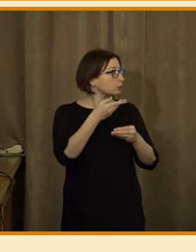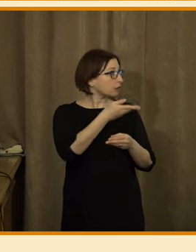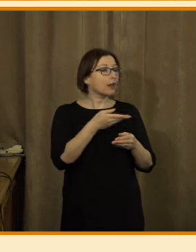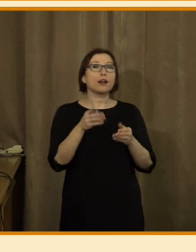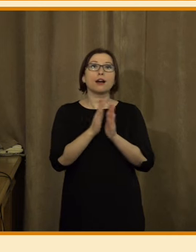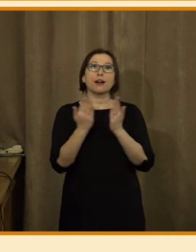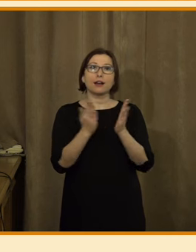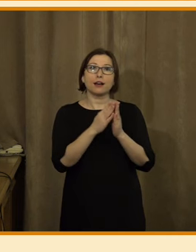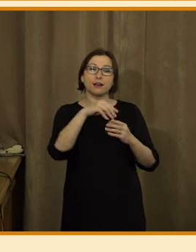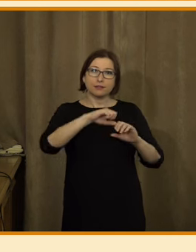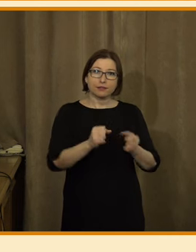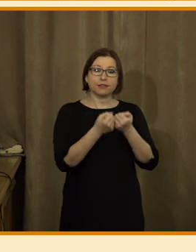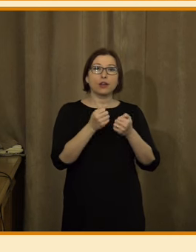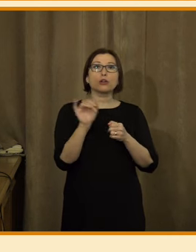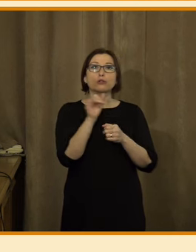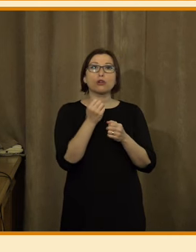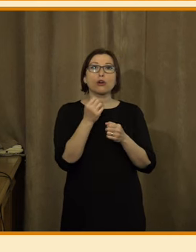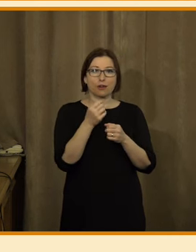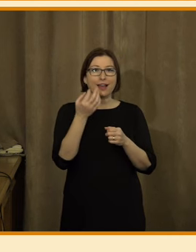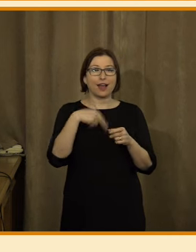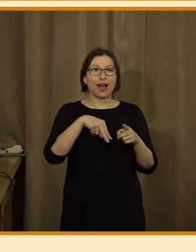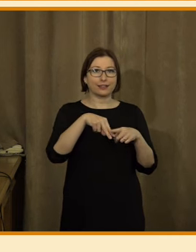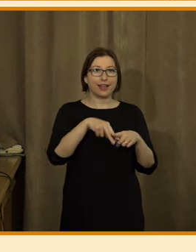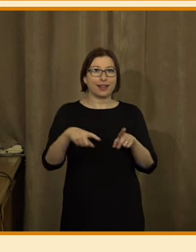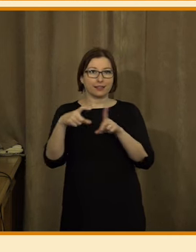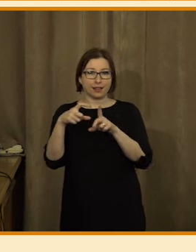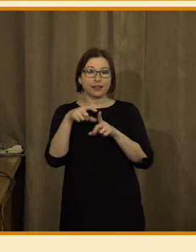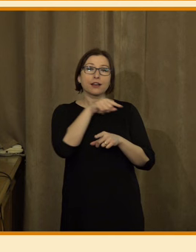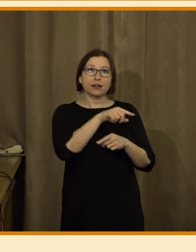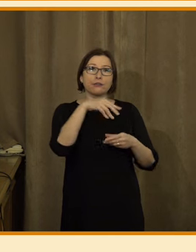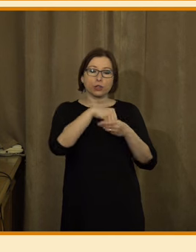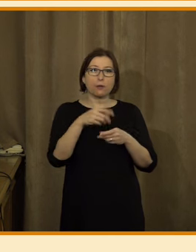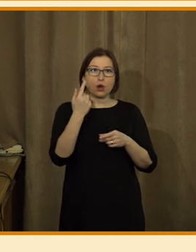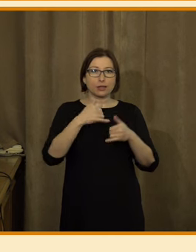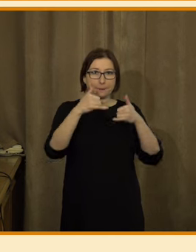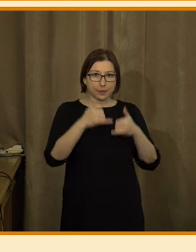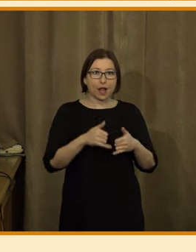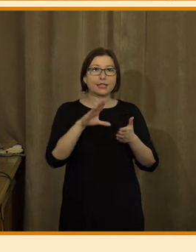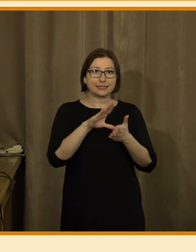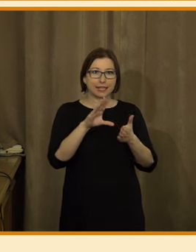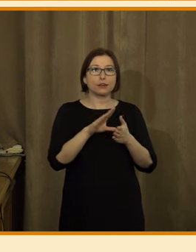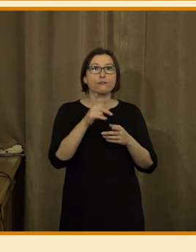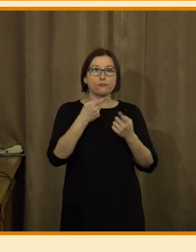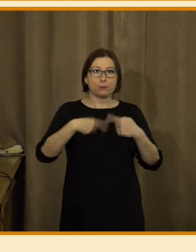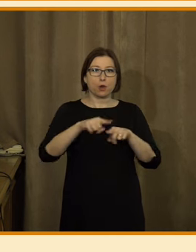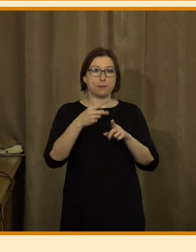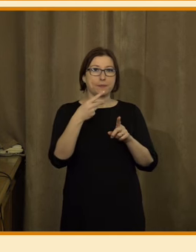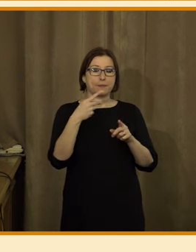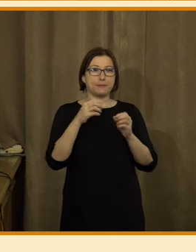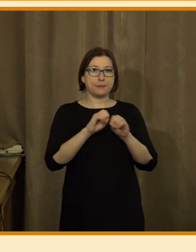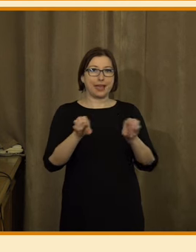kterou tedy hlavní podíl na ní měla paní Adriana Dergaus, Prague Center for Media Skills. Ta příručka je